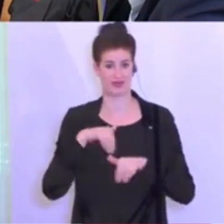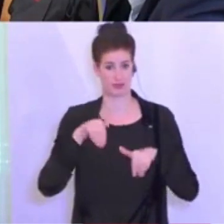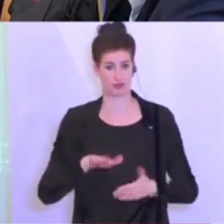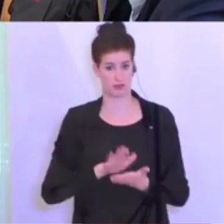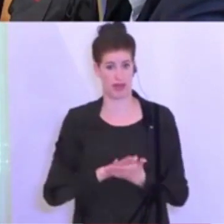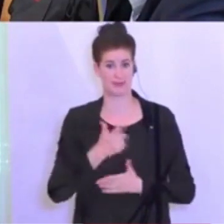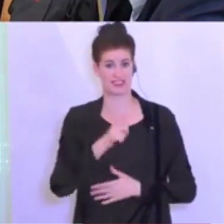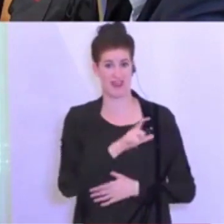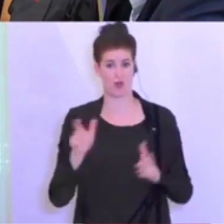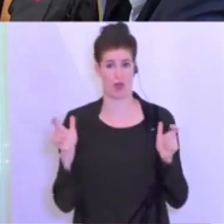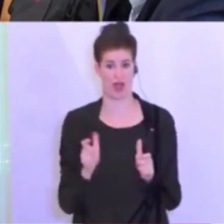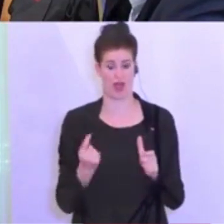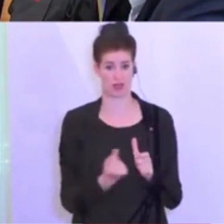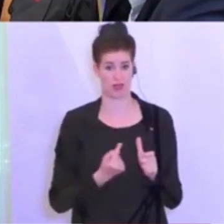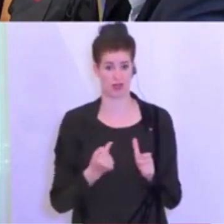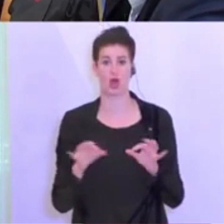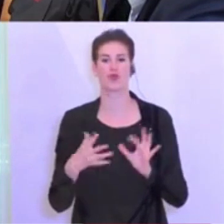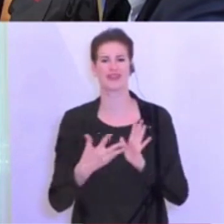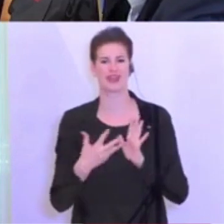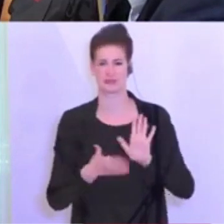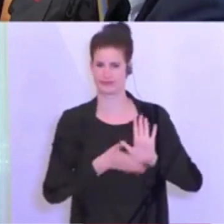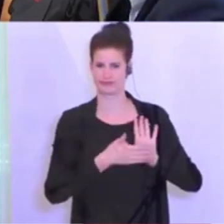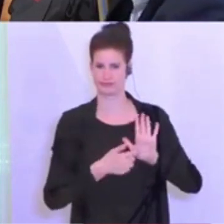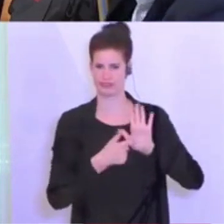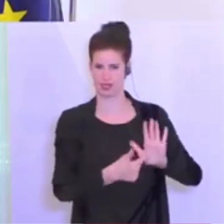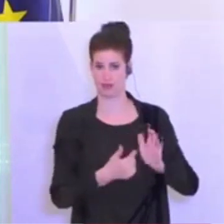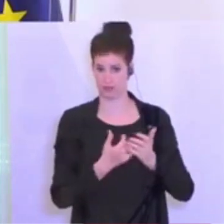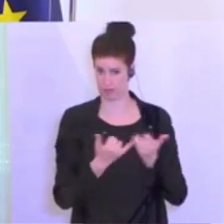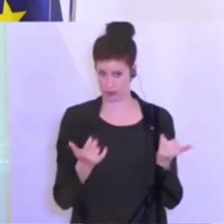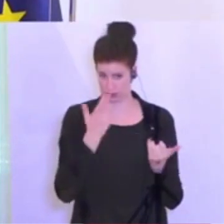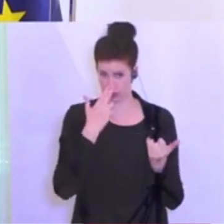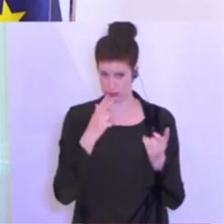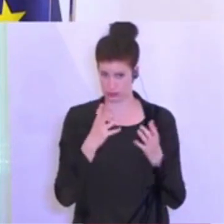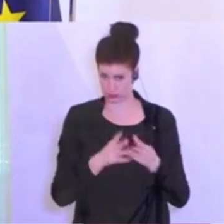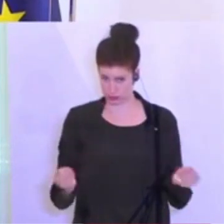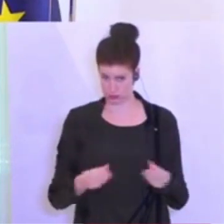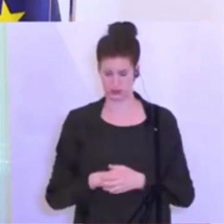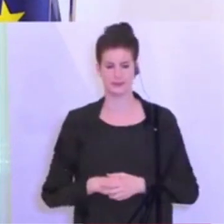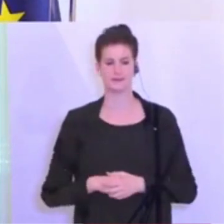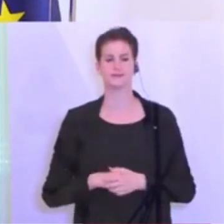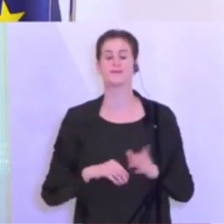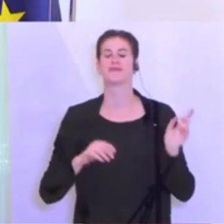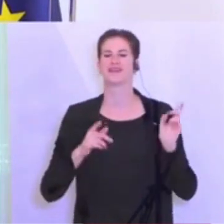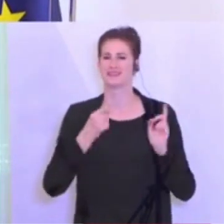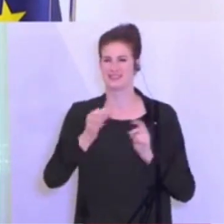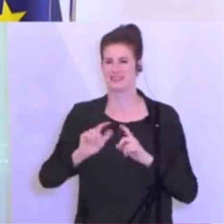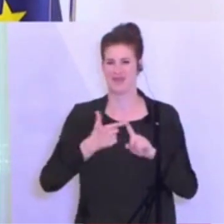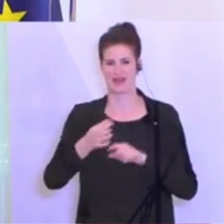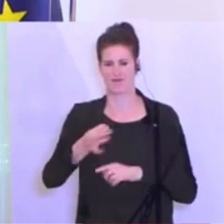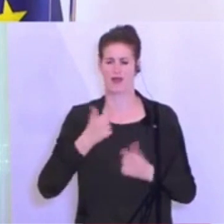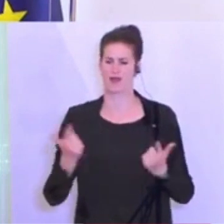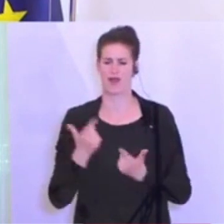vorlegen? Sind hier Änderungen geplant im Hinblick auf den Sommer? Ja, also das zweite Thema kann man mal ganz leicht beantworten.